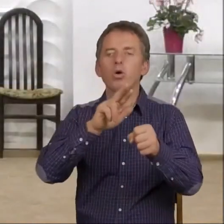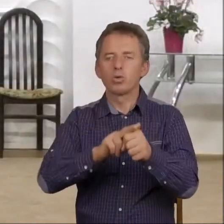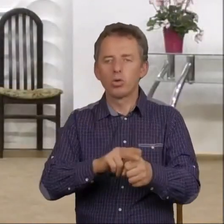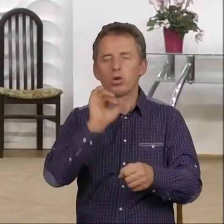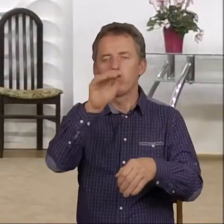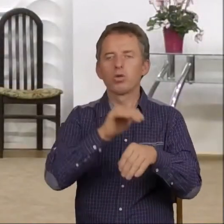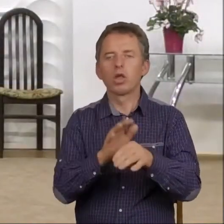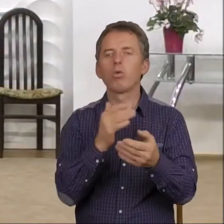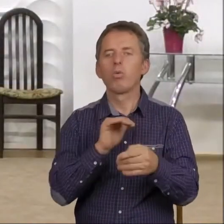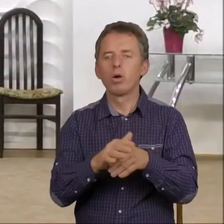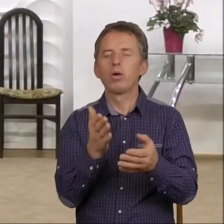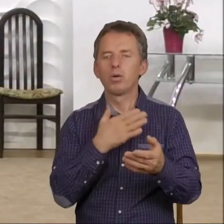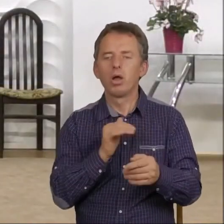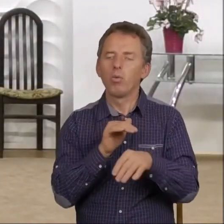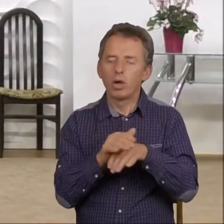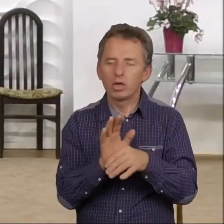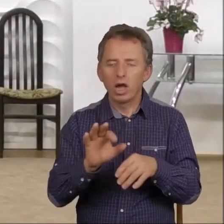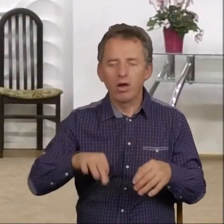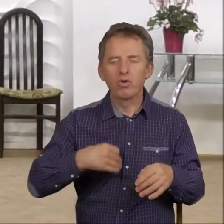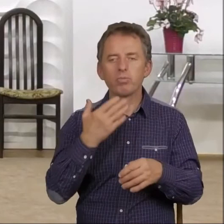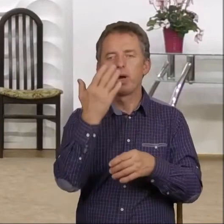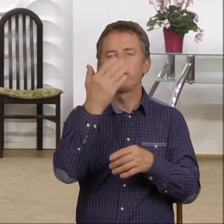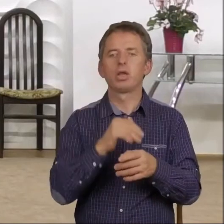Jego łaski mamy. Łaskawy Panie,